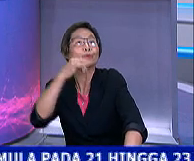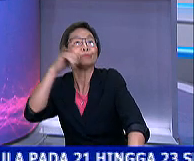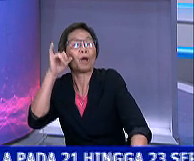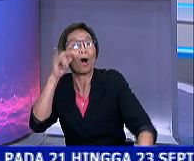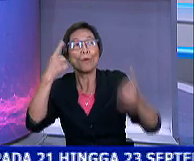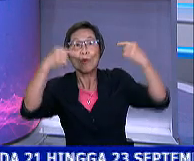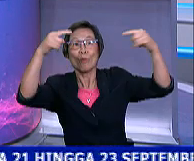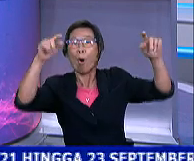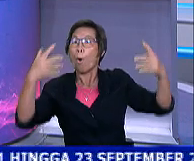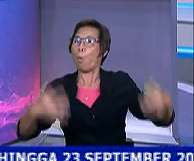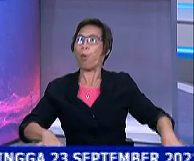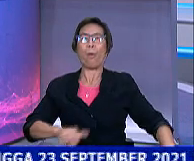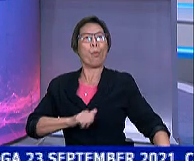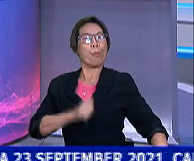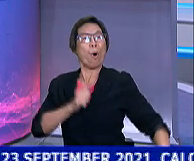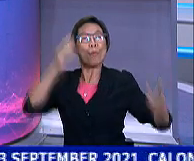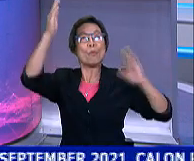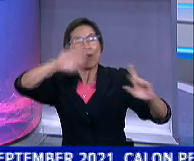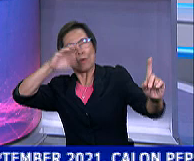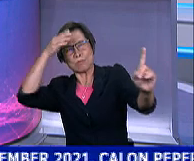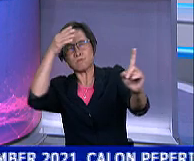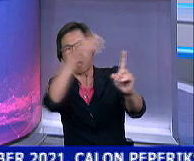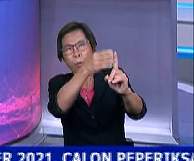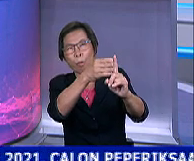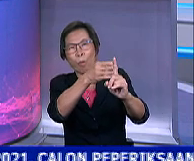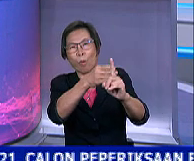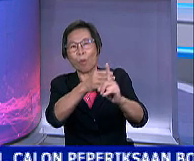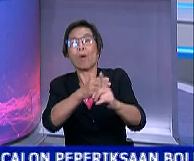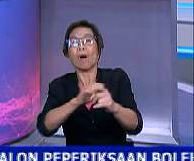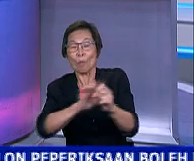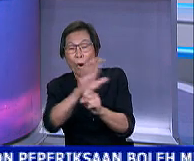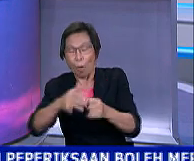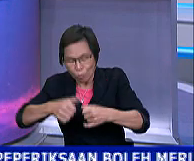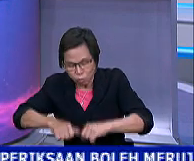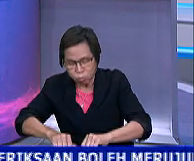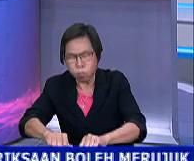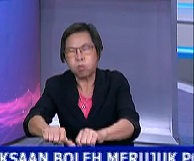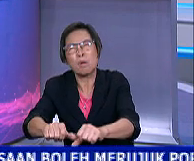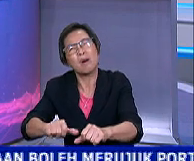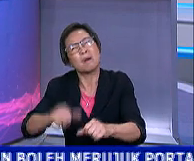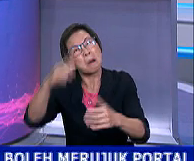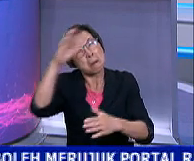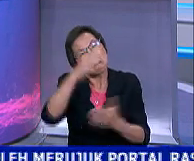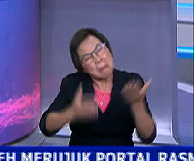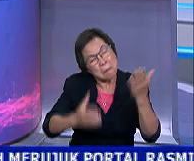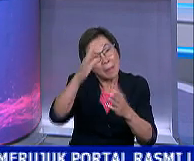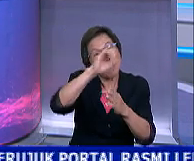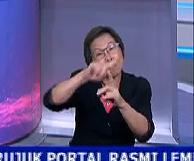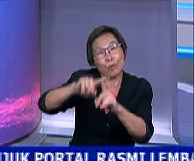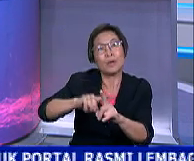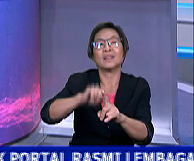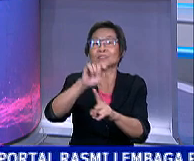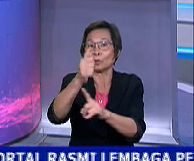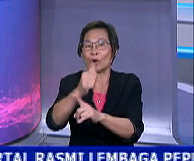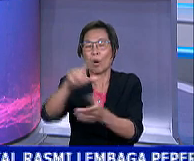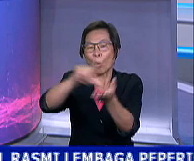Pencapaian ini membanggakan tak kalau Malaysia menuju ke fasa endemik dijangka hujung bulan depan. Wartawan Fahmi Zaidi